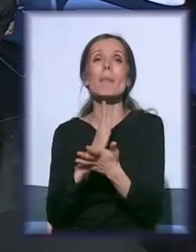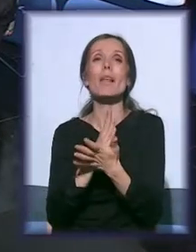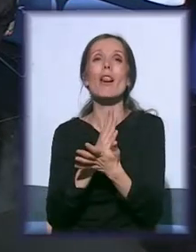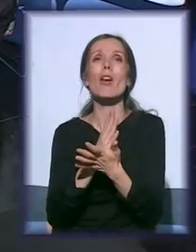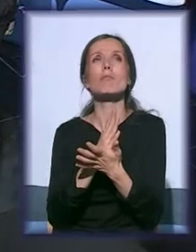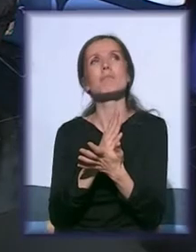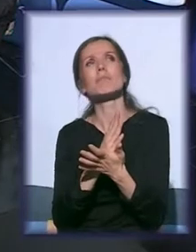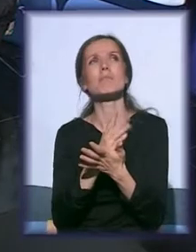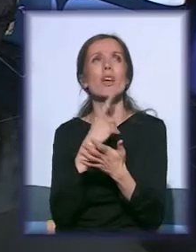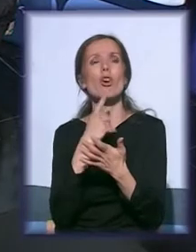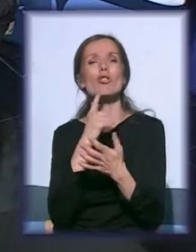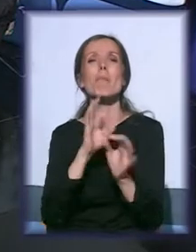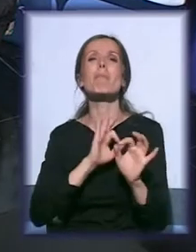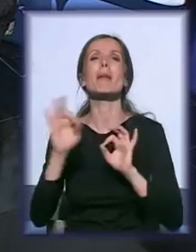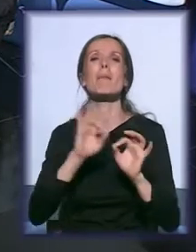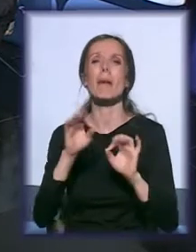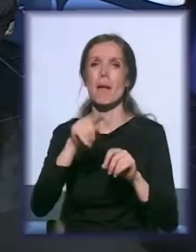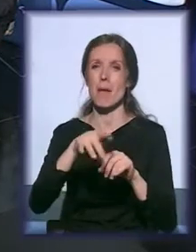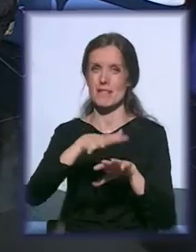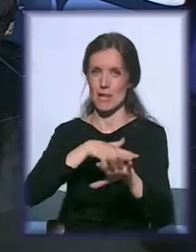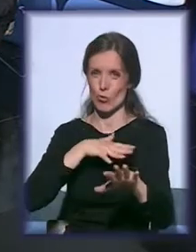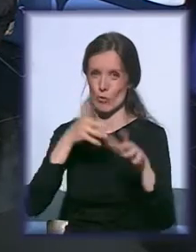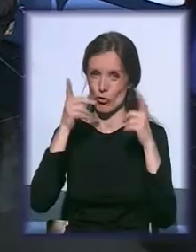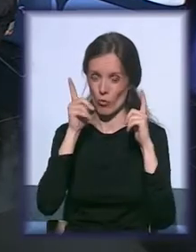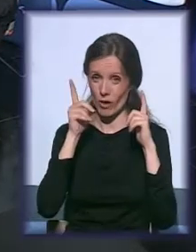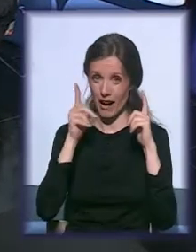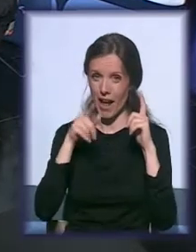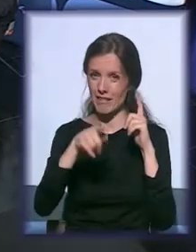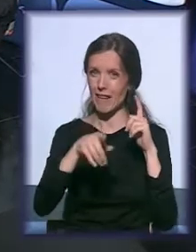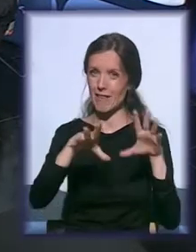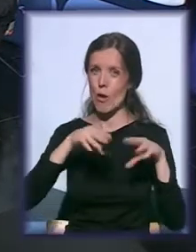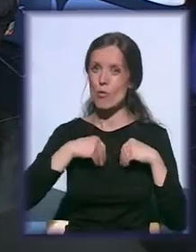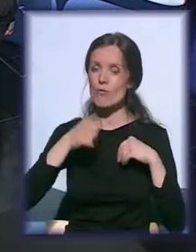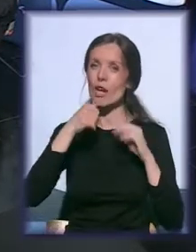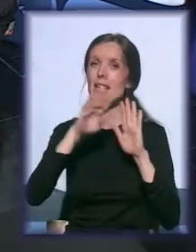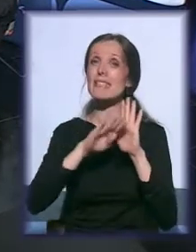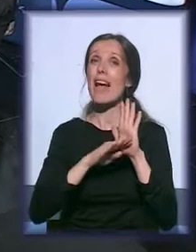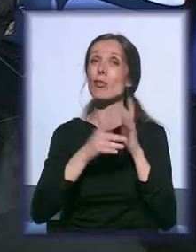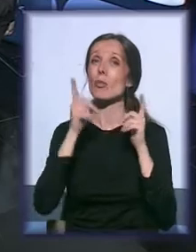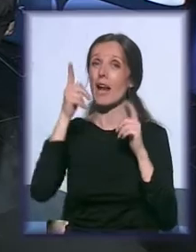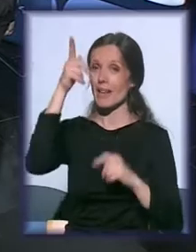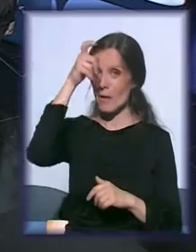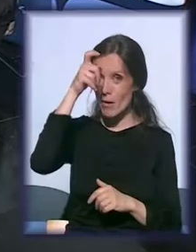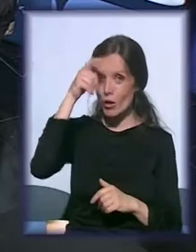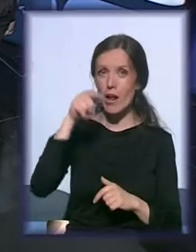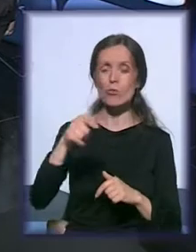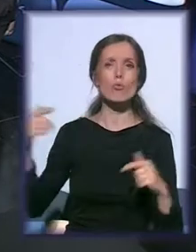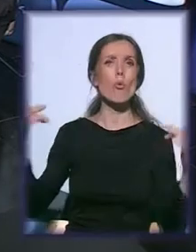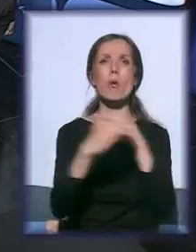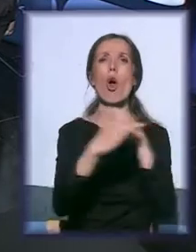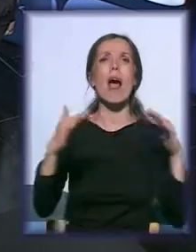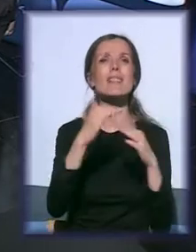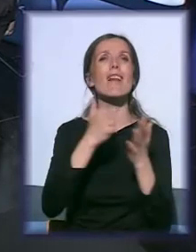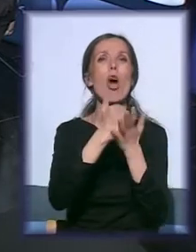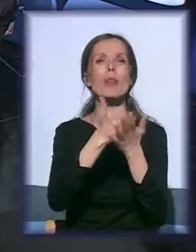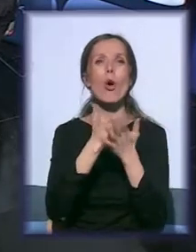hajde da kažemo, ona priprema za skupštinu grada. Tada je usvojan i statut grada Beograda. I tu su prolazili odbornici.